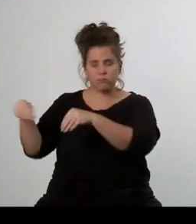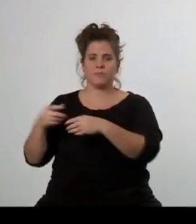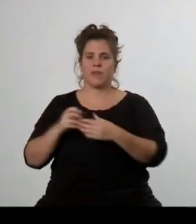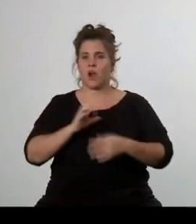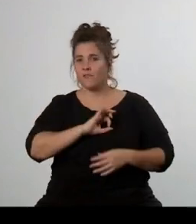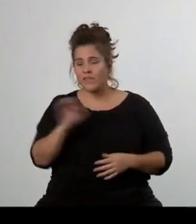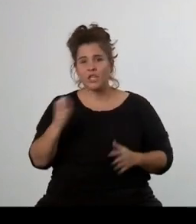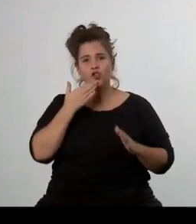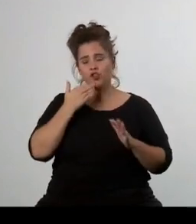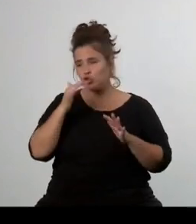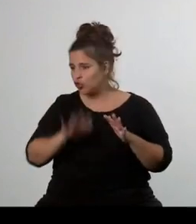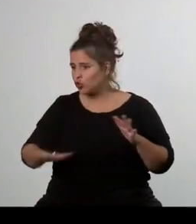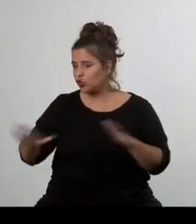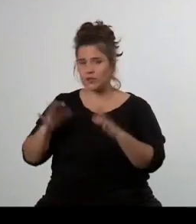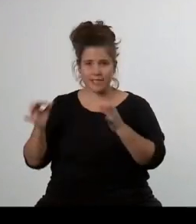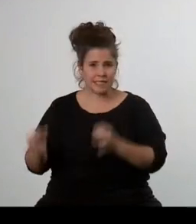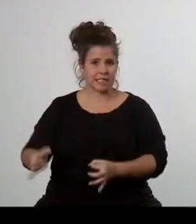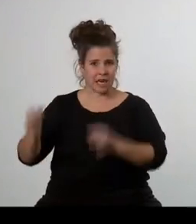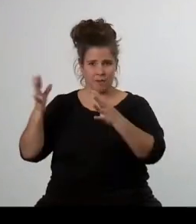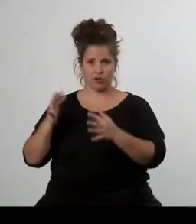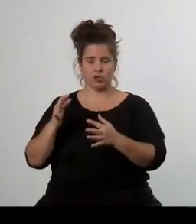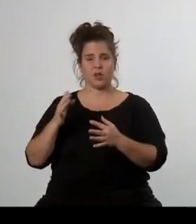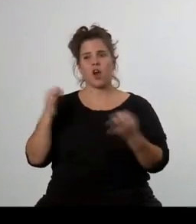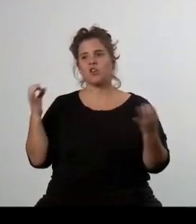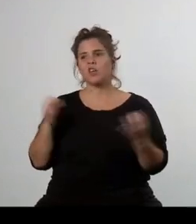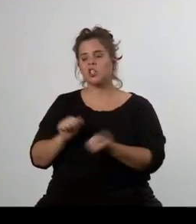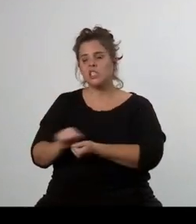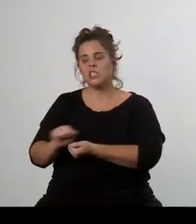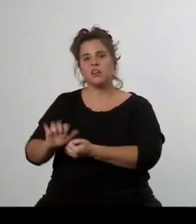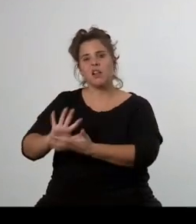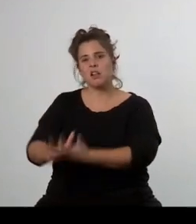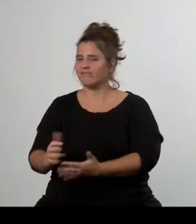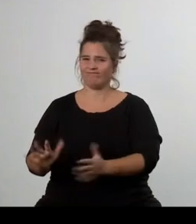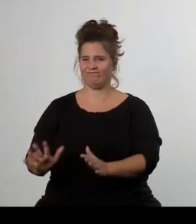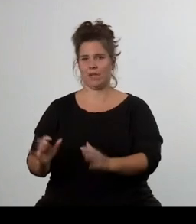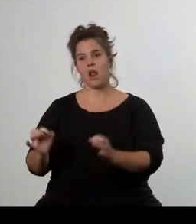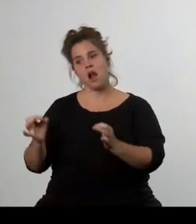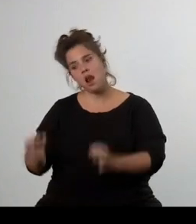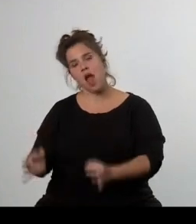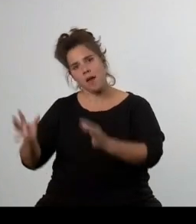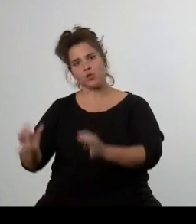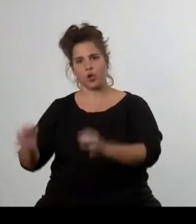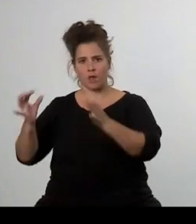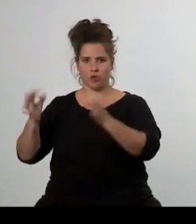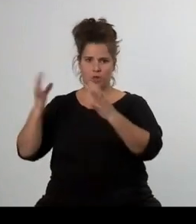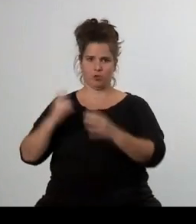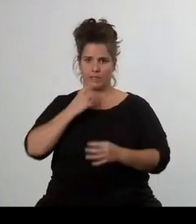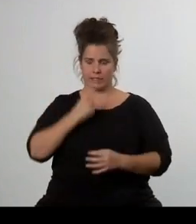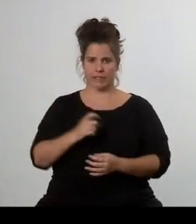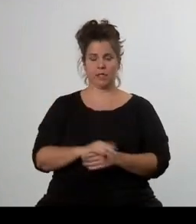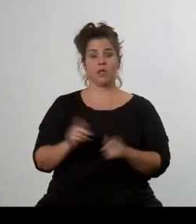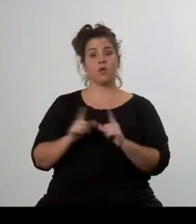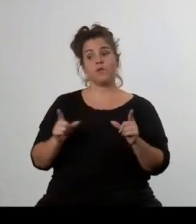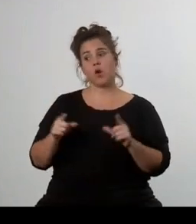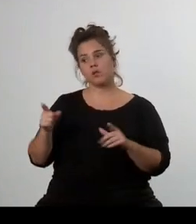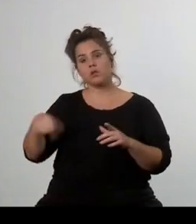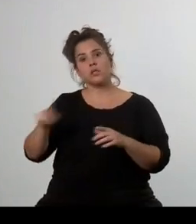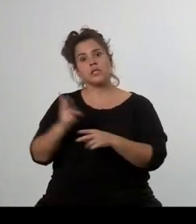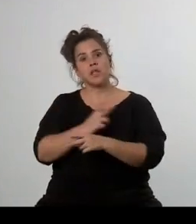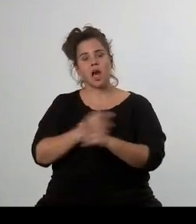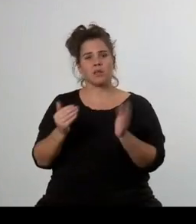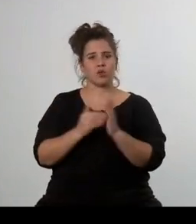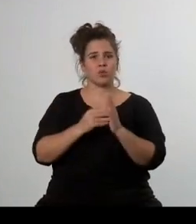republiku, pro stát, který se snaží pomoct a nezaklekává. Pro stát, který skutečně má vzdělání jako prioritu.